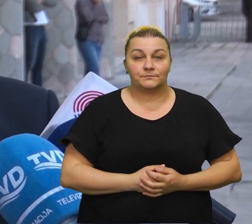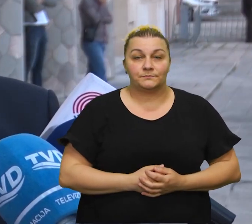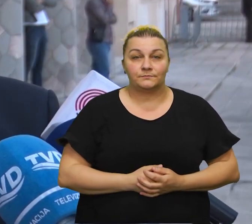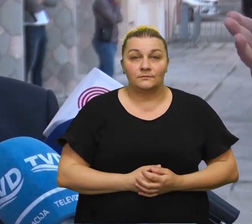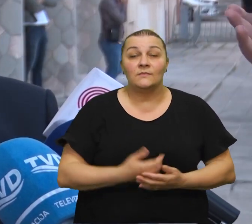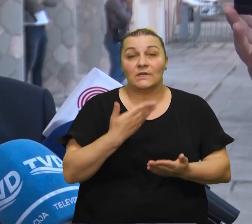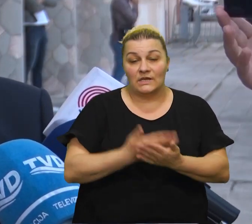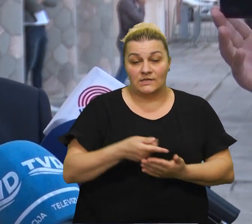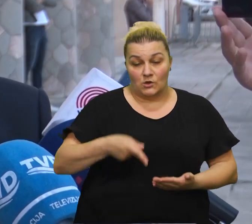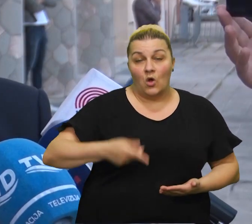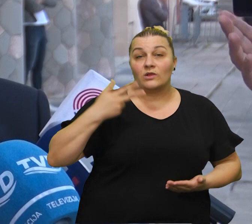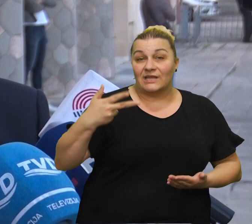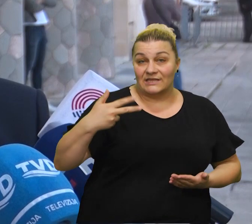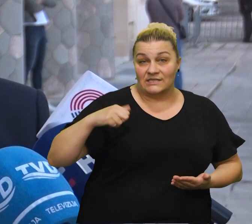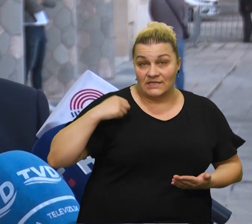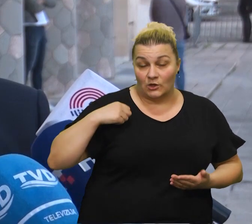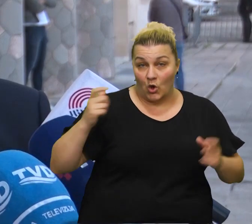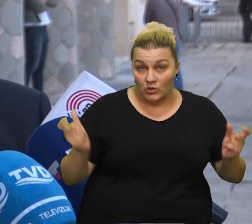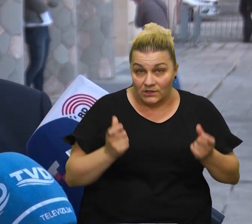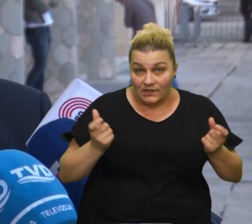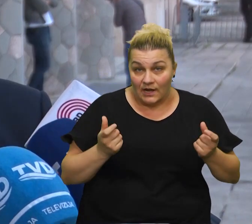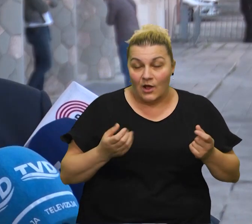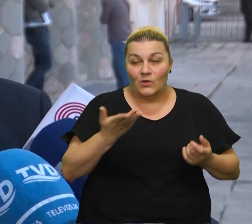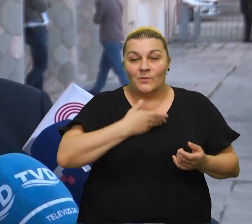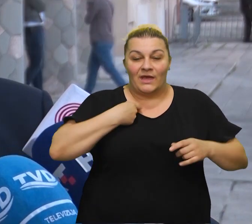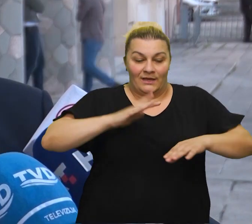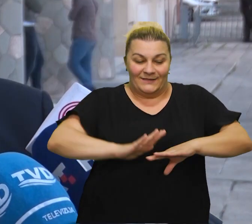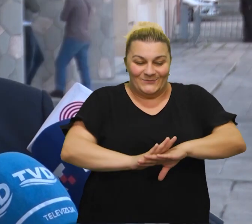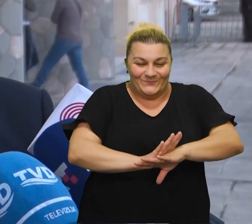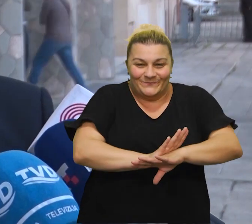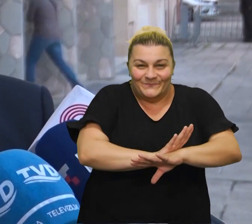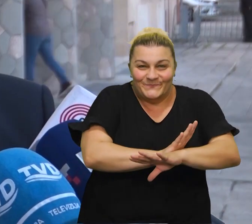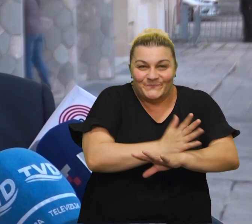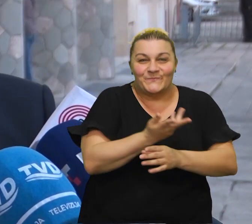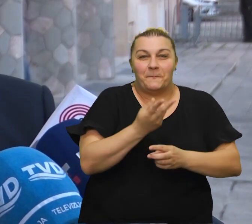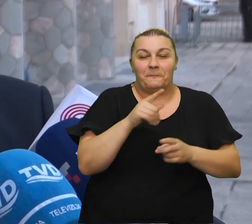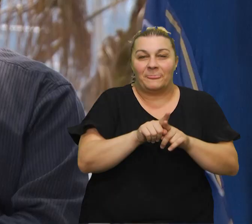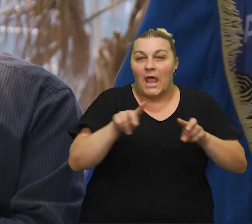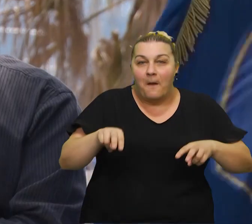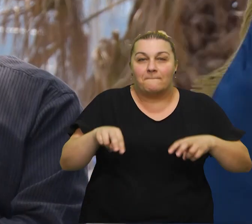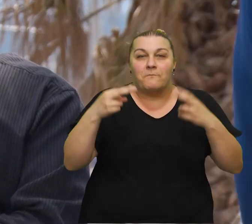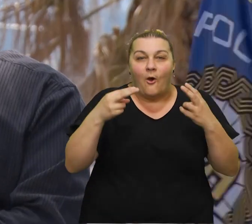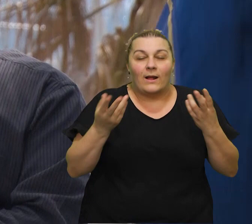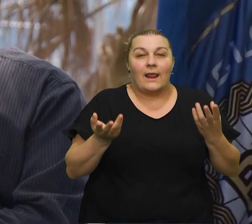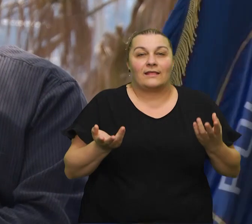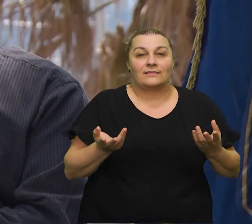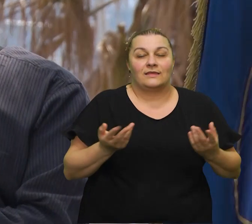na 30. godišnju se sigurno prorade emocije, prorade pogledi